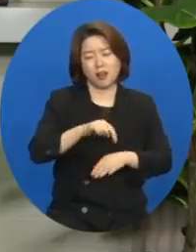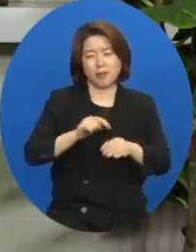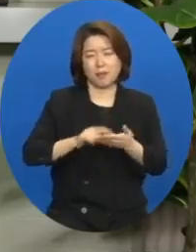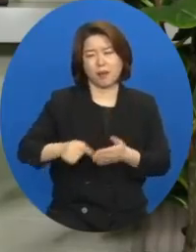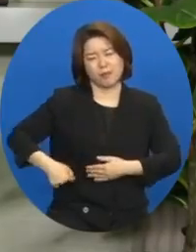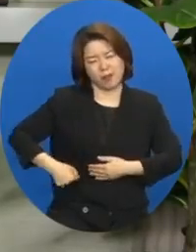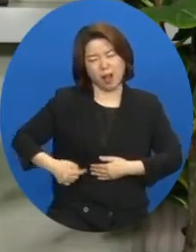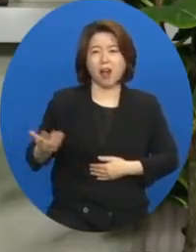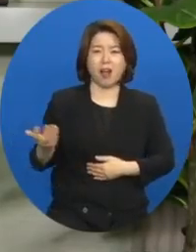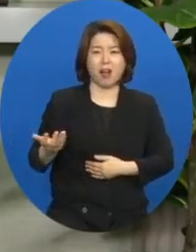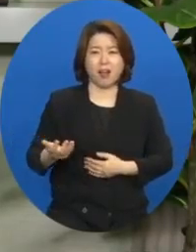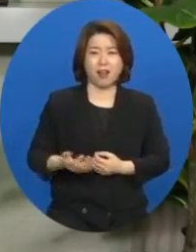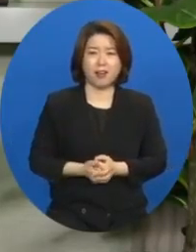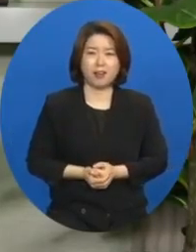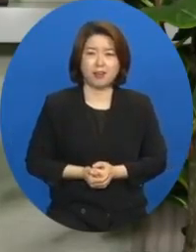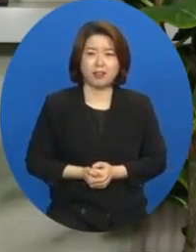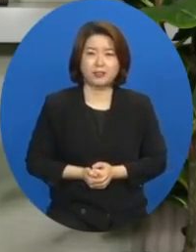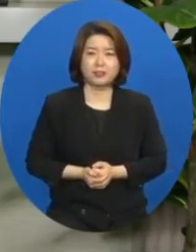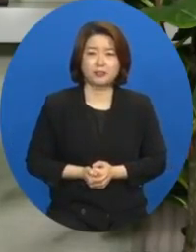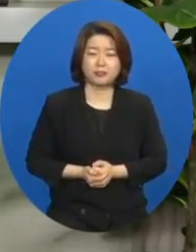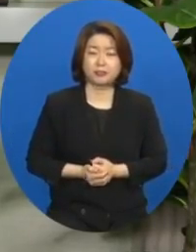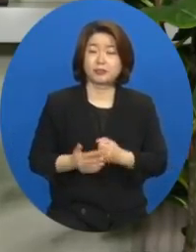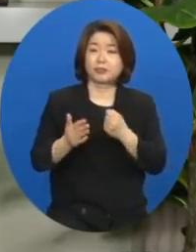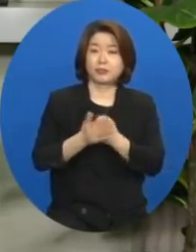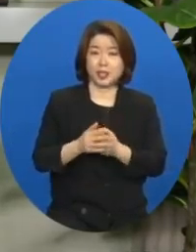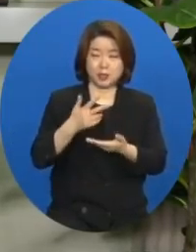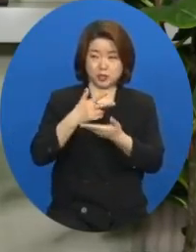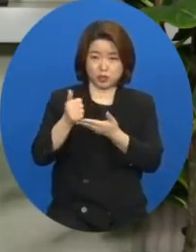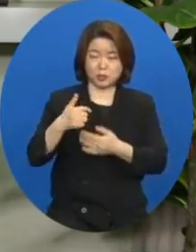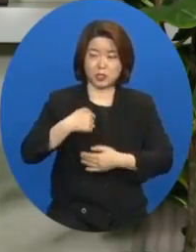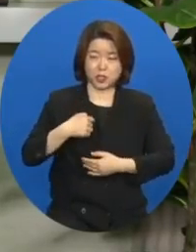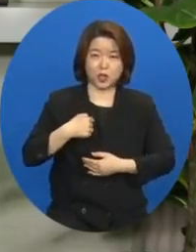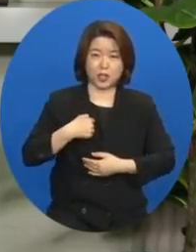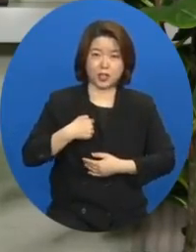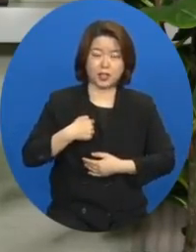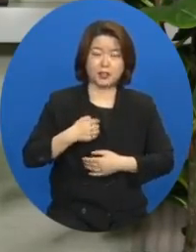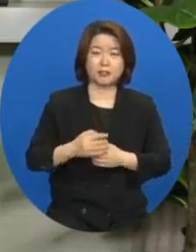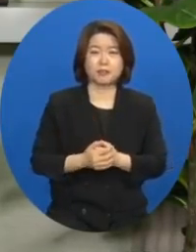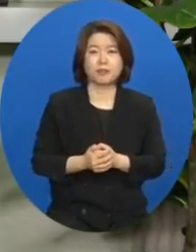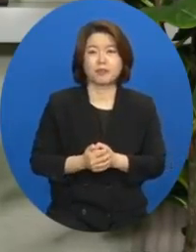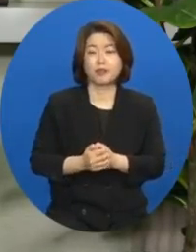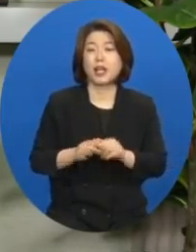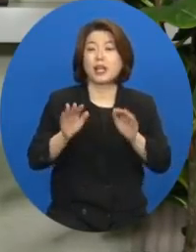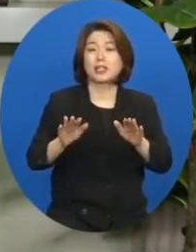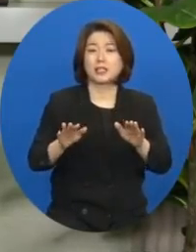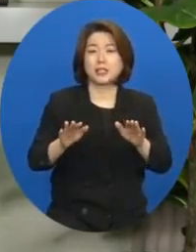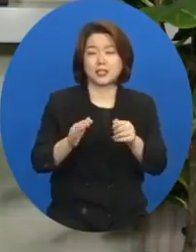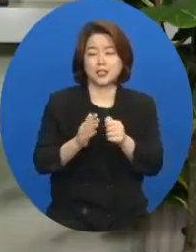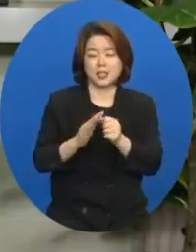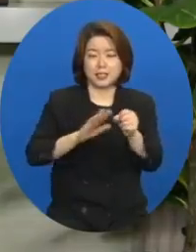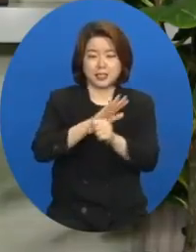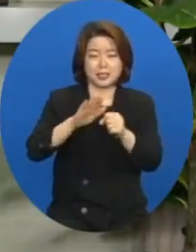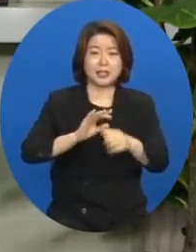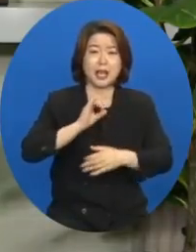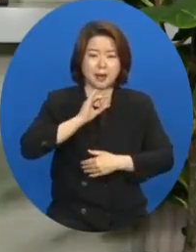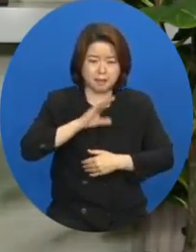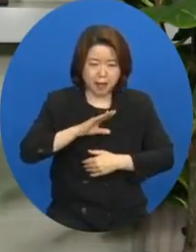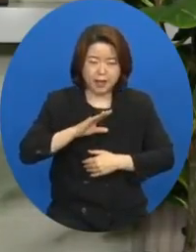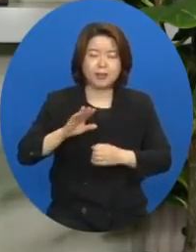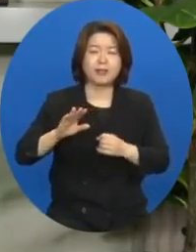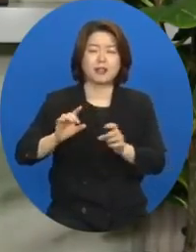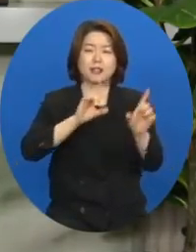아픈 것이었습니다. 그래서 저는 주님께서 저에게 이제는 사랑만 하며 살아라